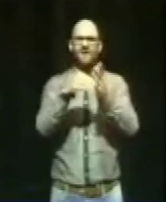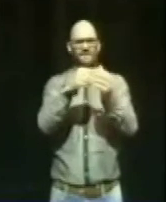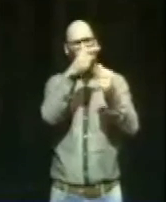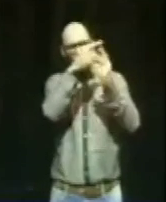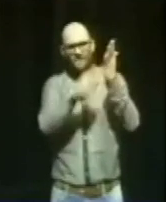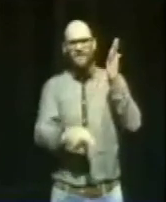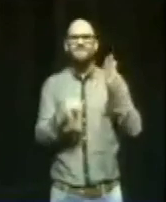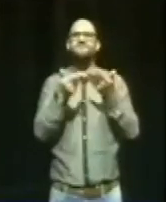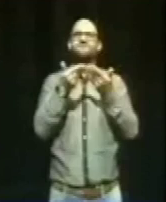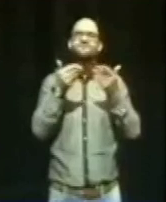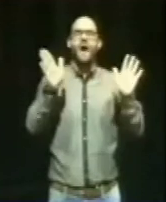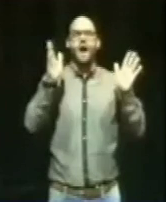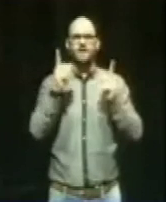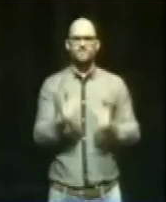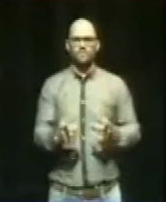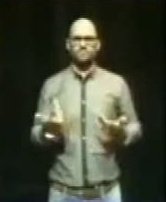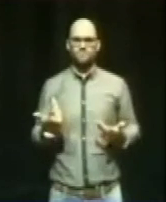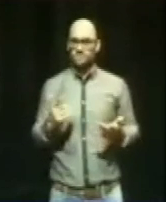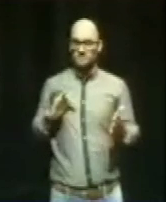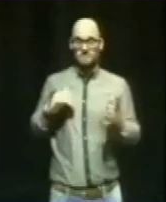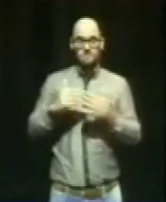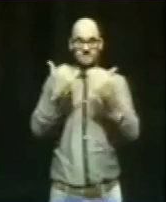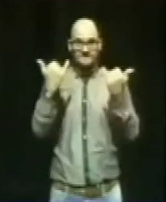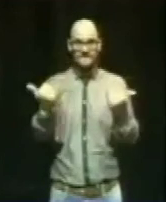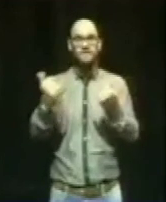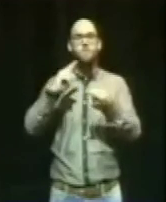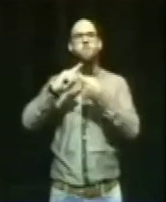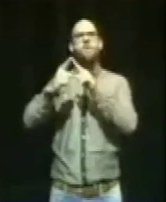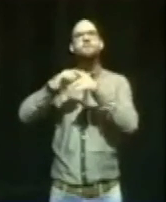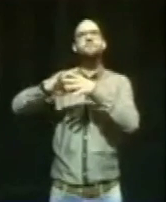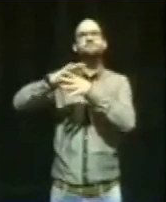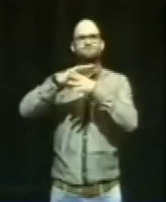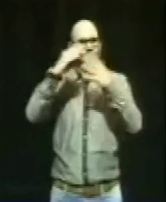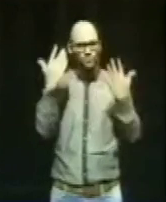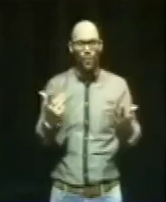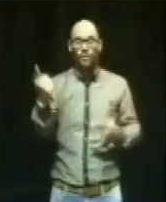Das ist uns wichtig und das fehlt bisher in der politischen Landschaft.